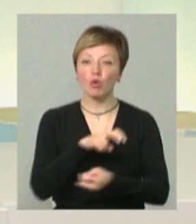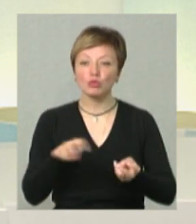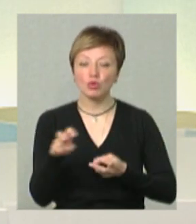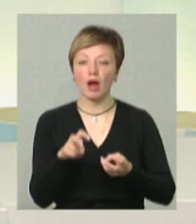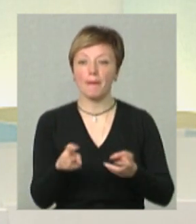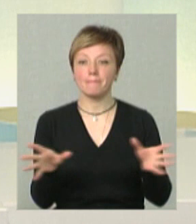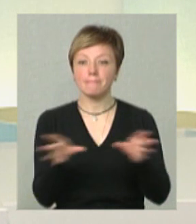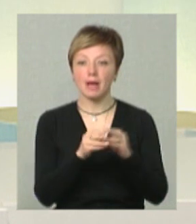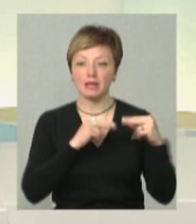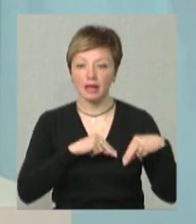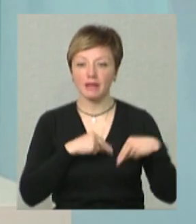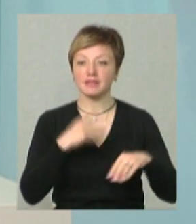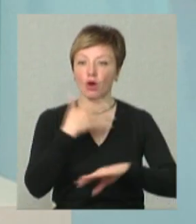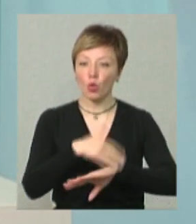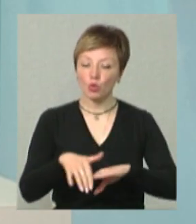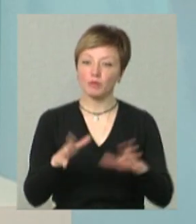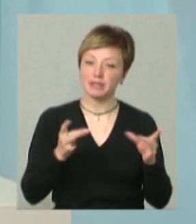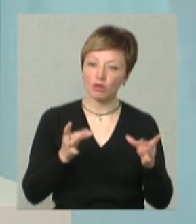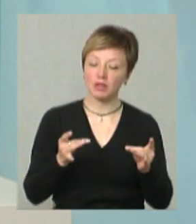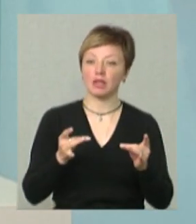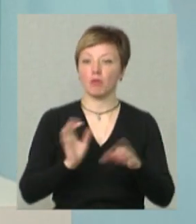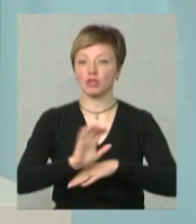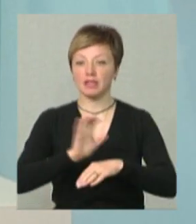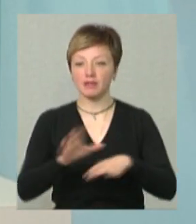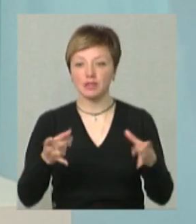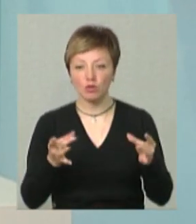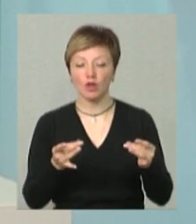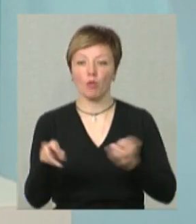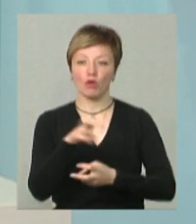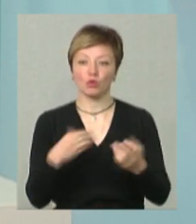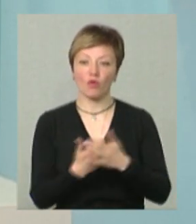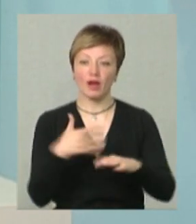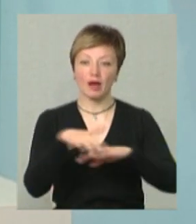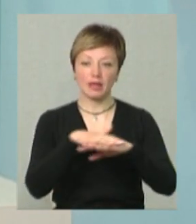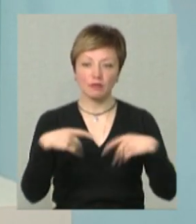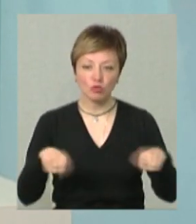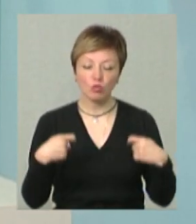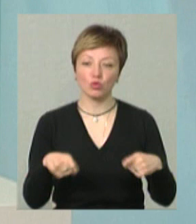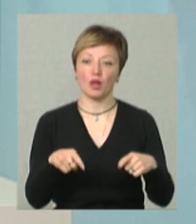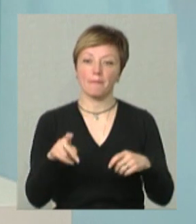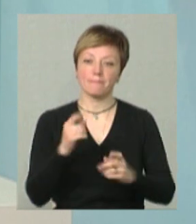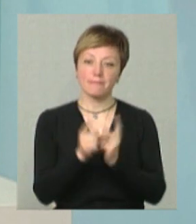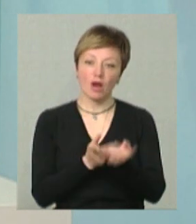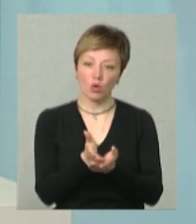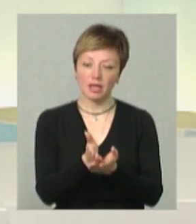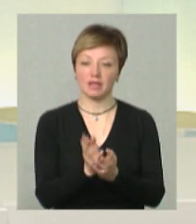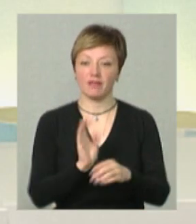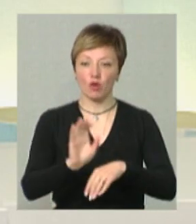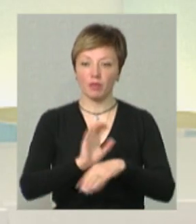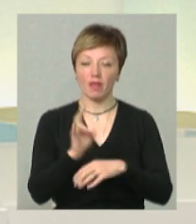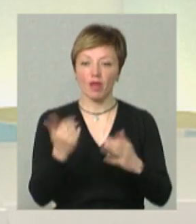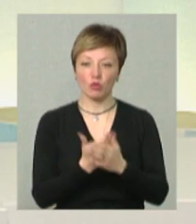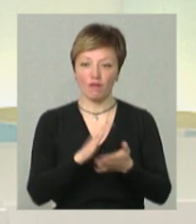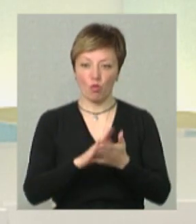партнерів за кордону по сировині, по поставках сировини, пошуку нових ринків збуту, по переорієнтації виробництв вже на